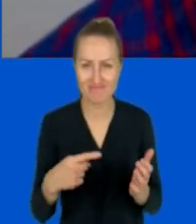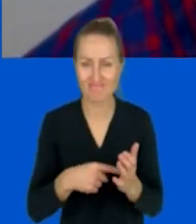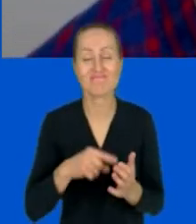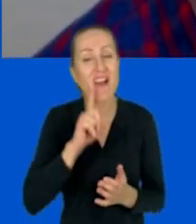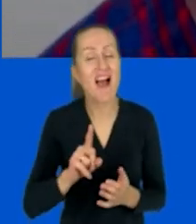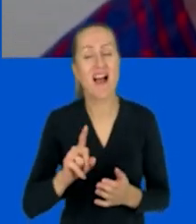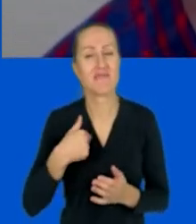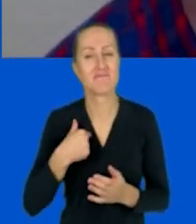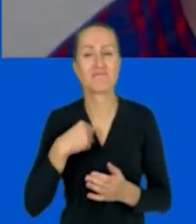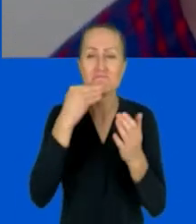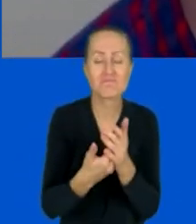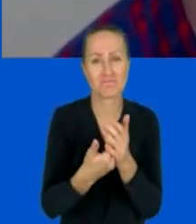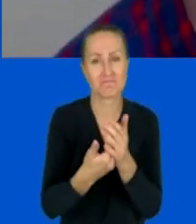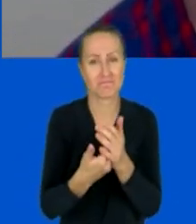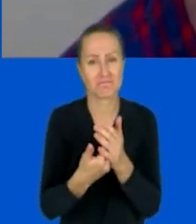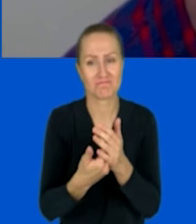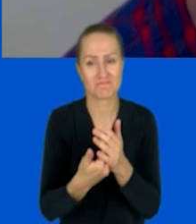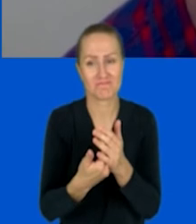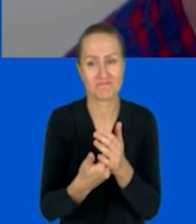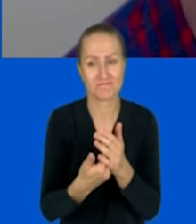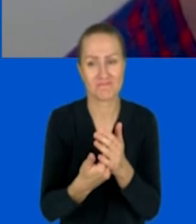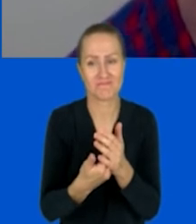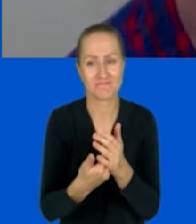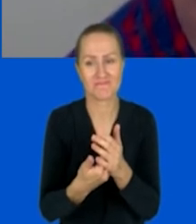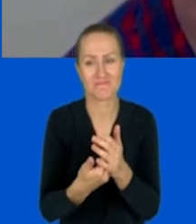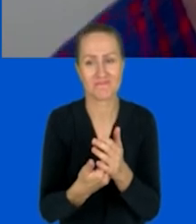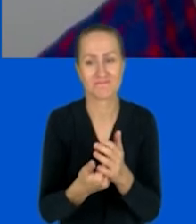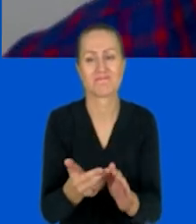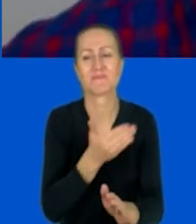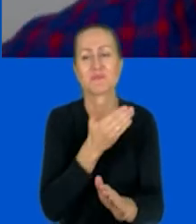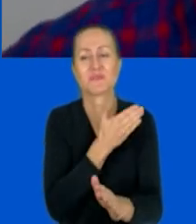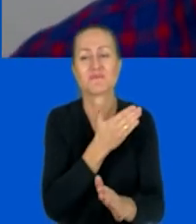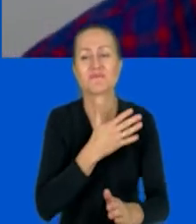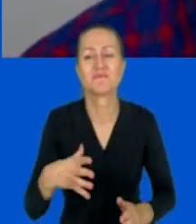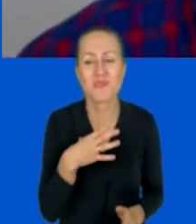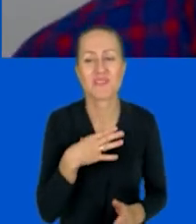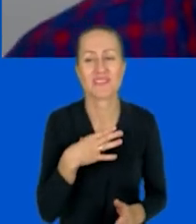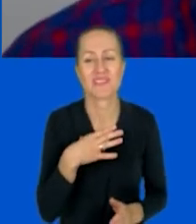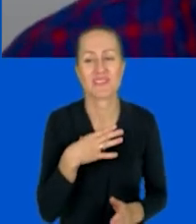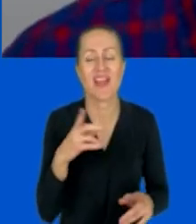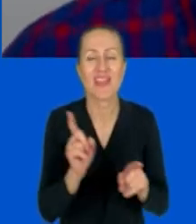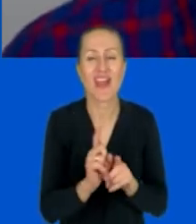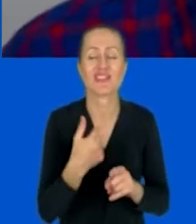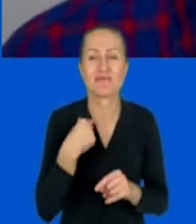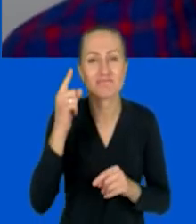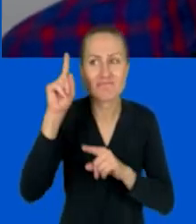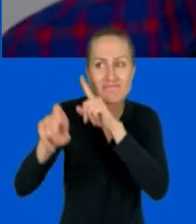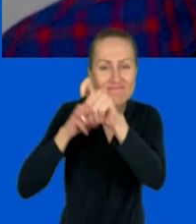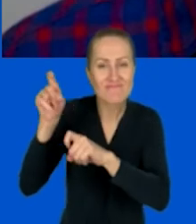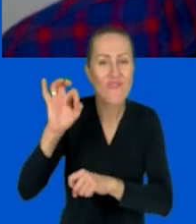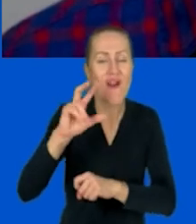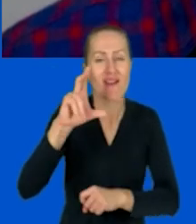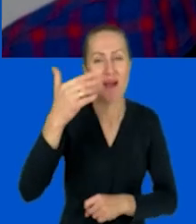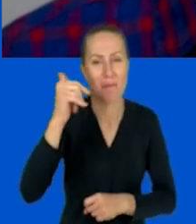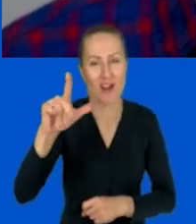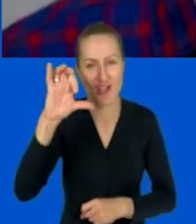szczerze, ostatnio, kiedy też gdzieś zainspirowany działaniem Kamila Śliwowskiego